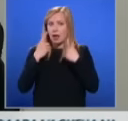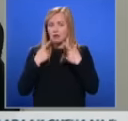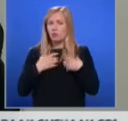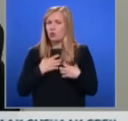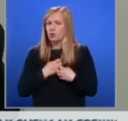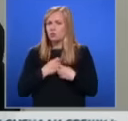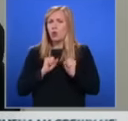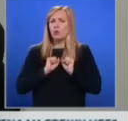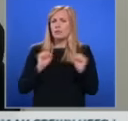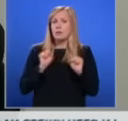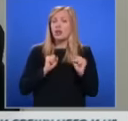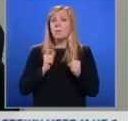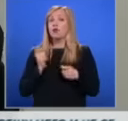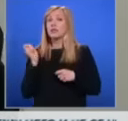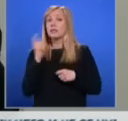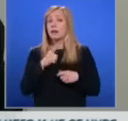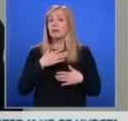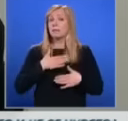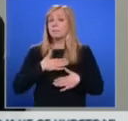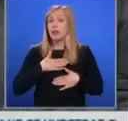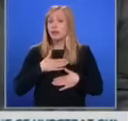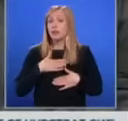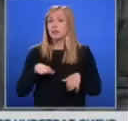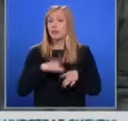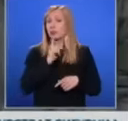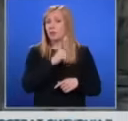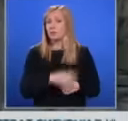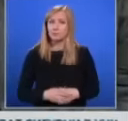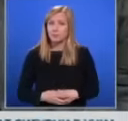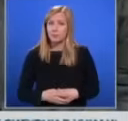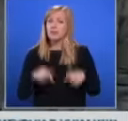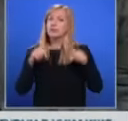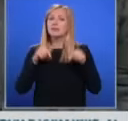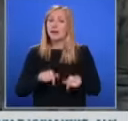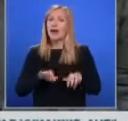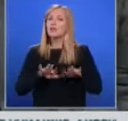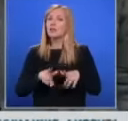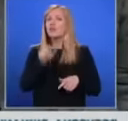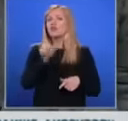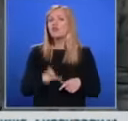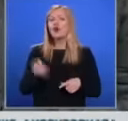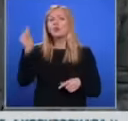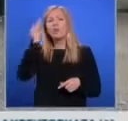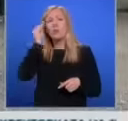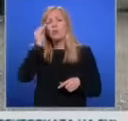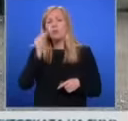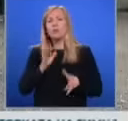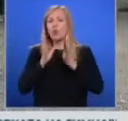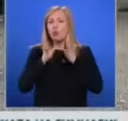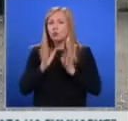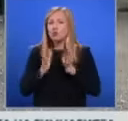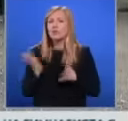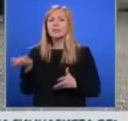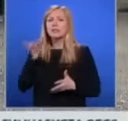много изплашен, че мога да изпратят и мен. Сега, според човека, който помни ужаса на еврейското гето и